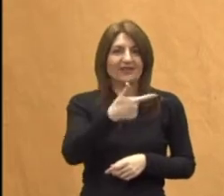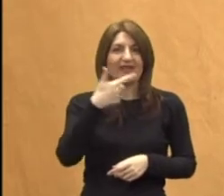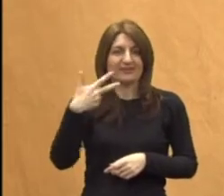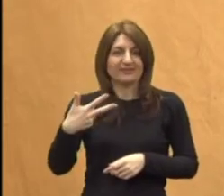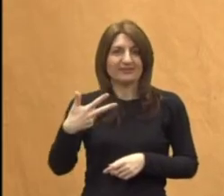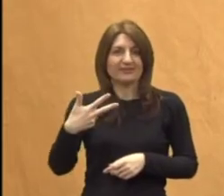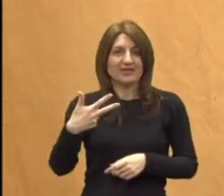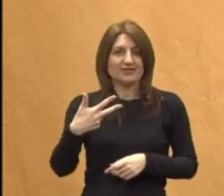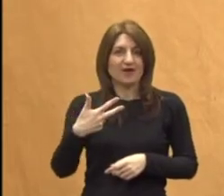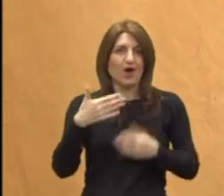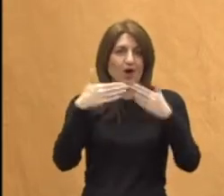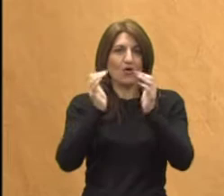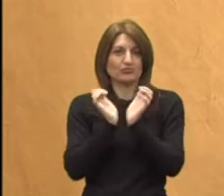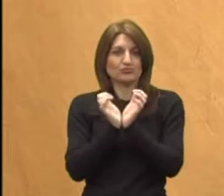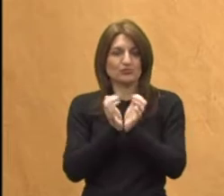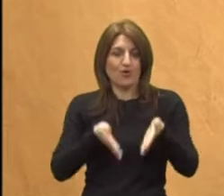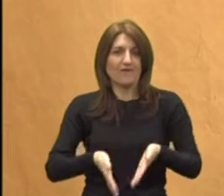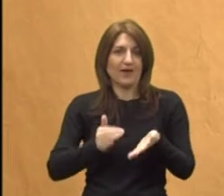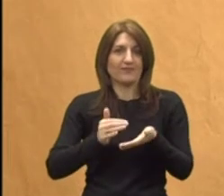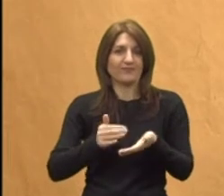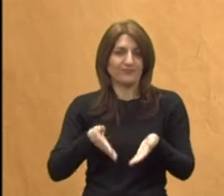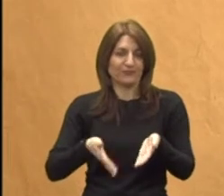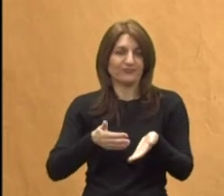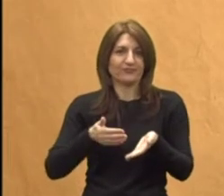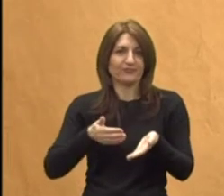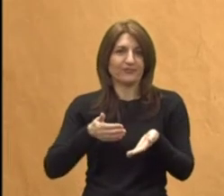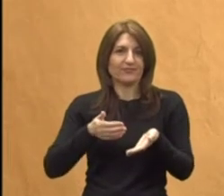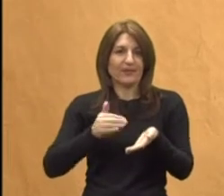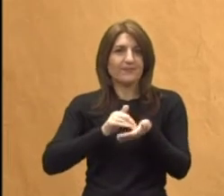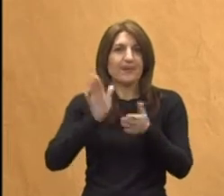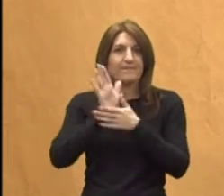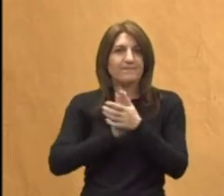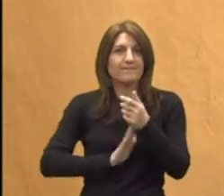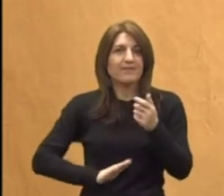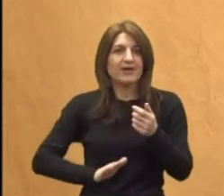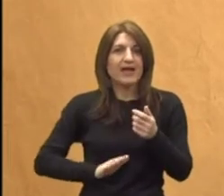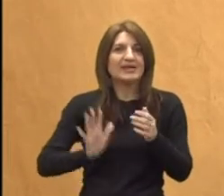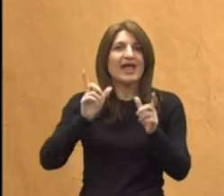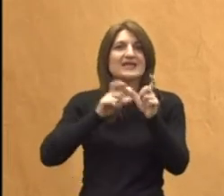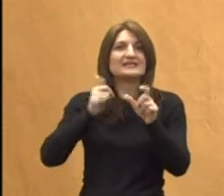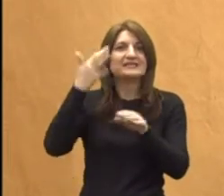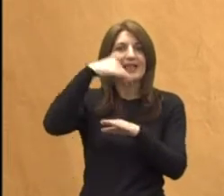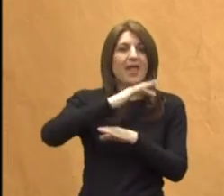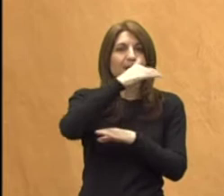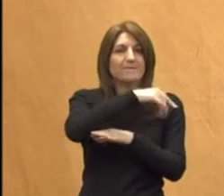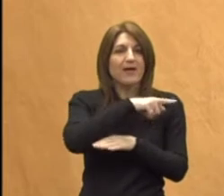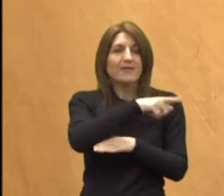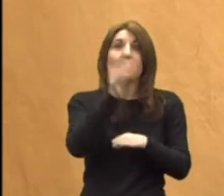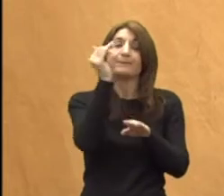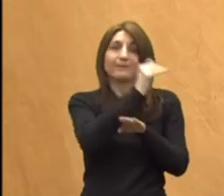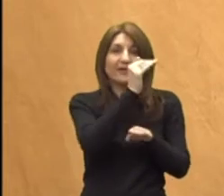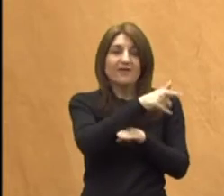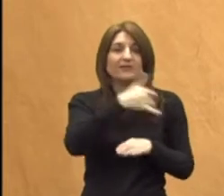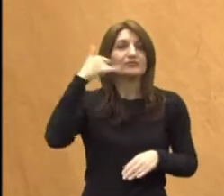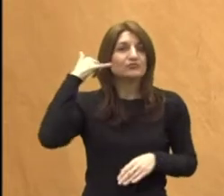.3. na ovog mjeseca počinje sljeme. Prijavite se,